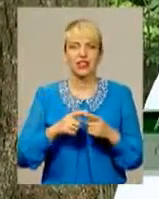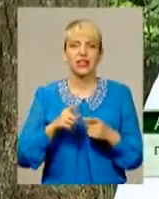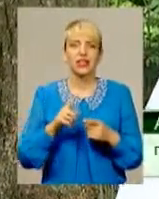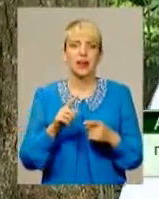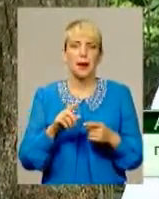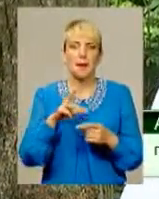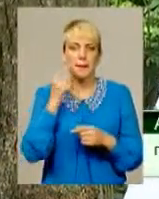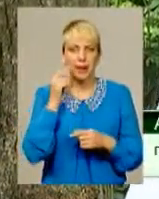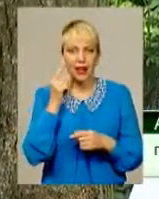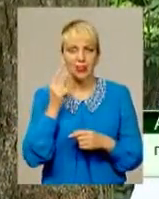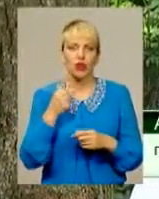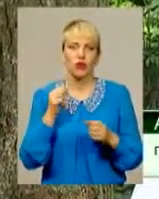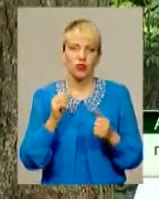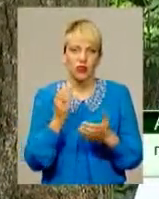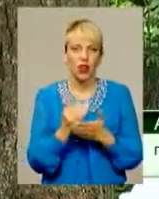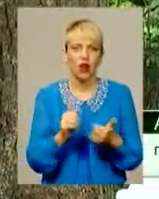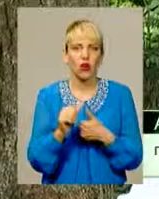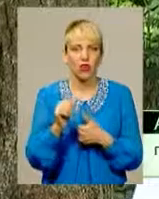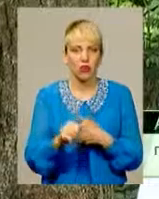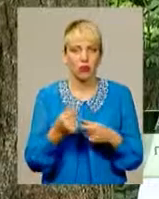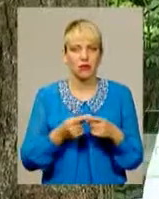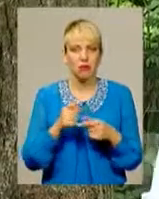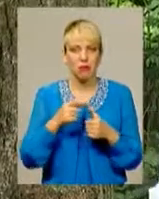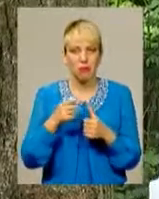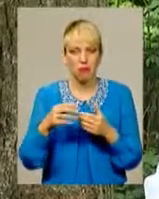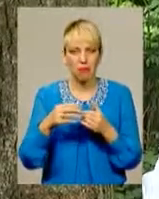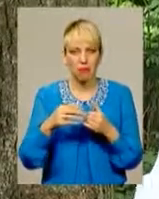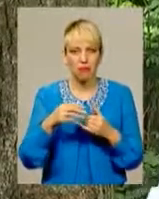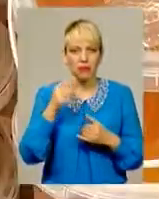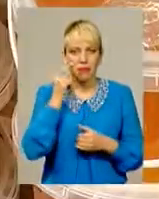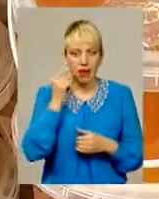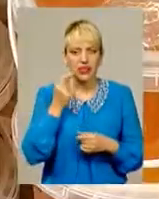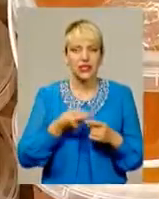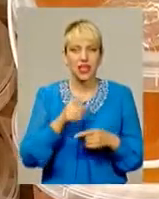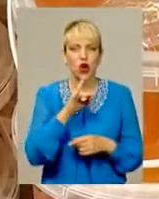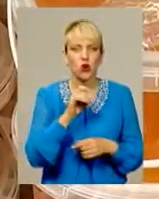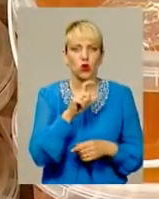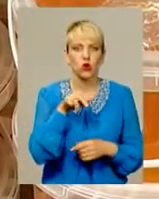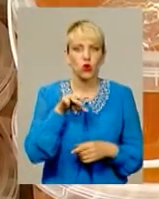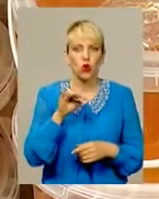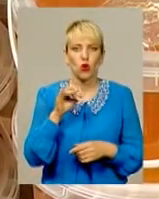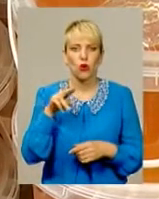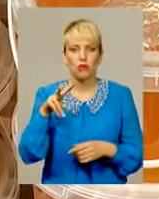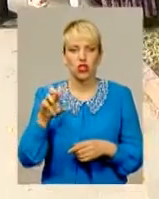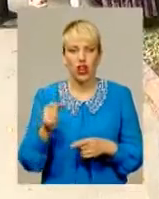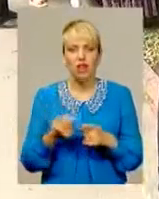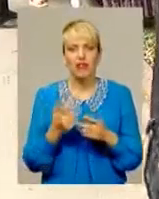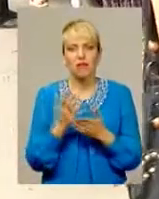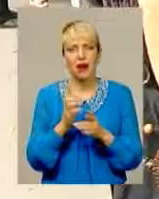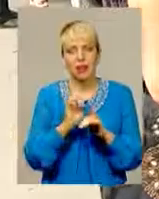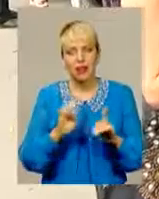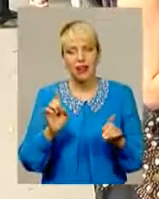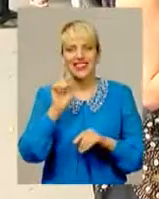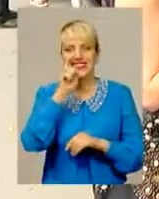дивинка – це мед з розторопщі, дуже добрий для печінки. Мед із розторопщі має пікантний з кислинкою